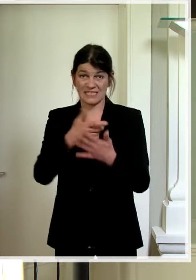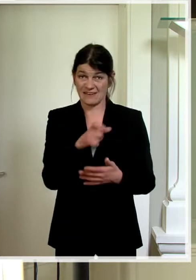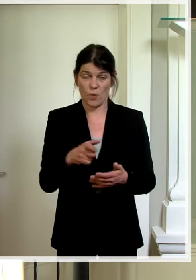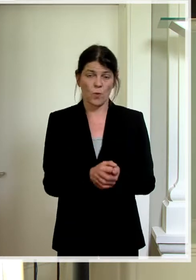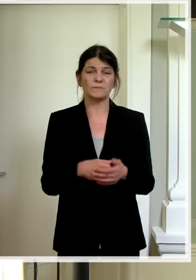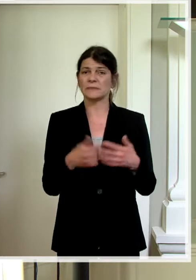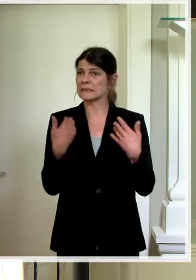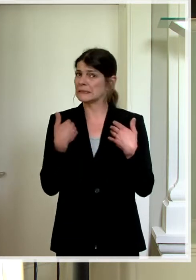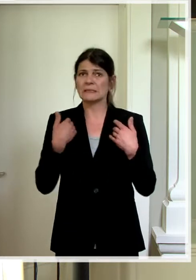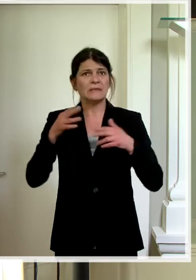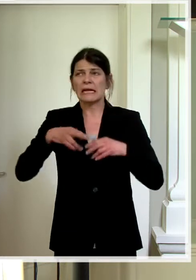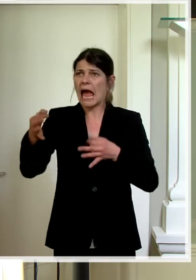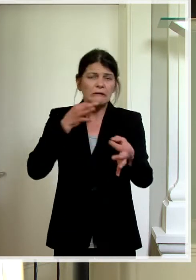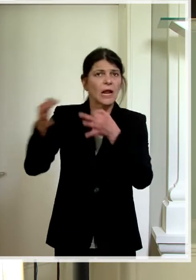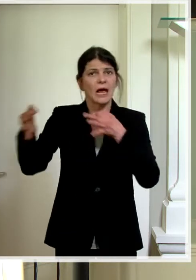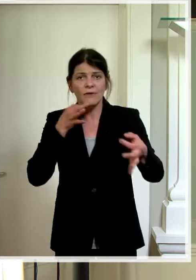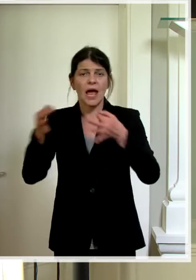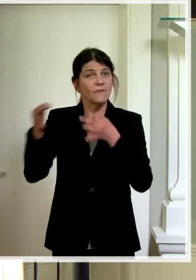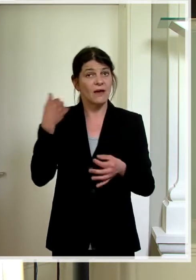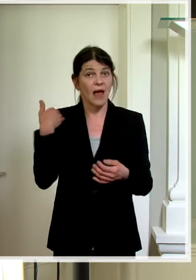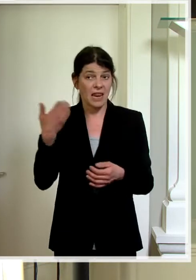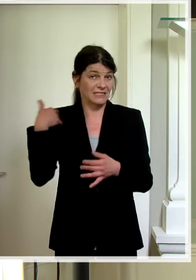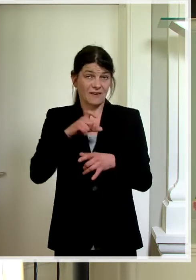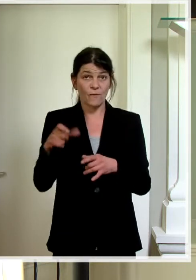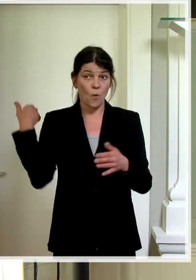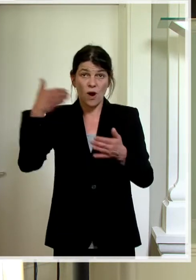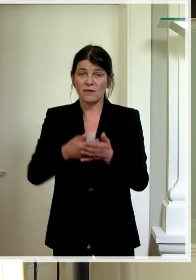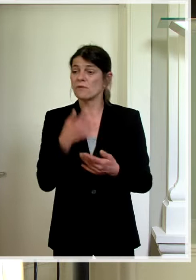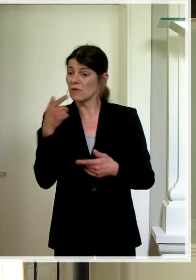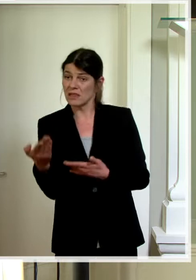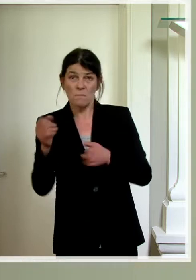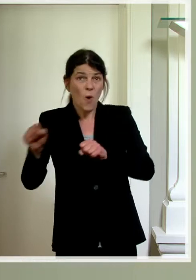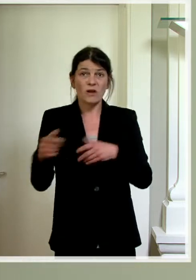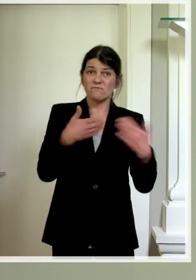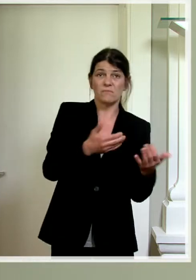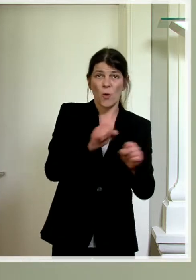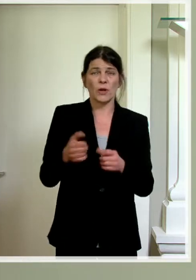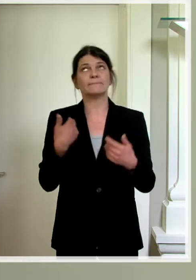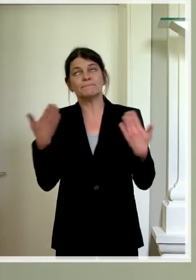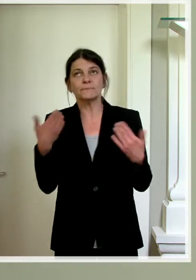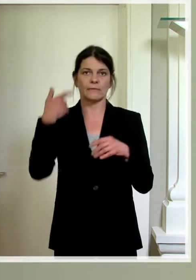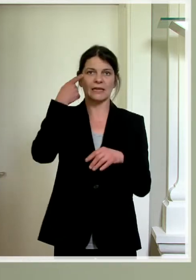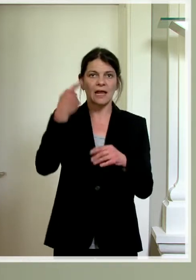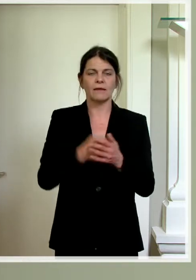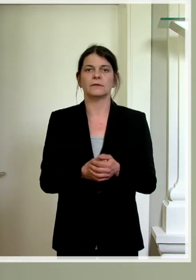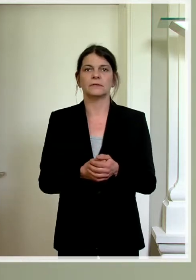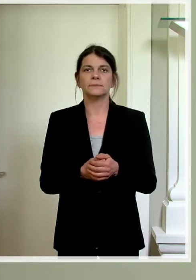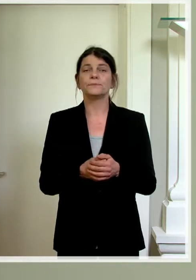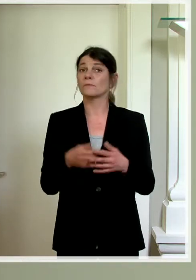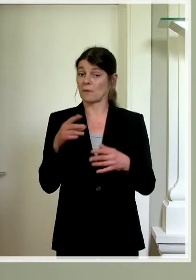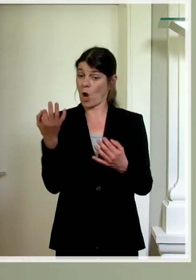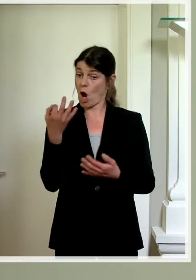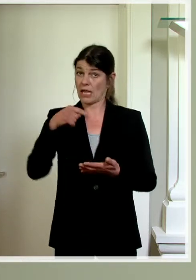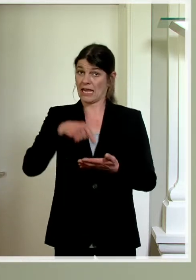Wir haben unzählige Anfragen bekommen in den letzten Wochen, ob dieses oder jenes wieder möglich sei. Und ich denke, mit dem